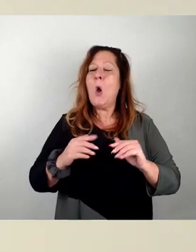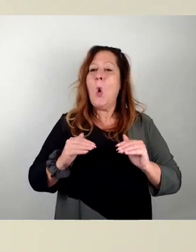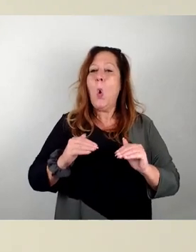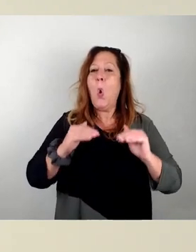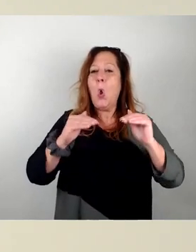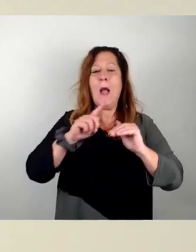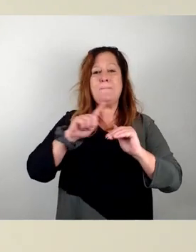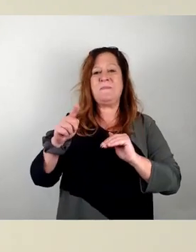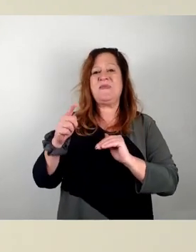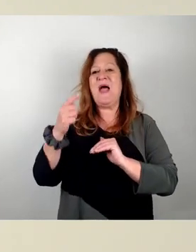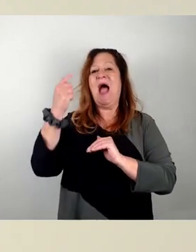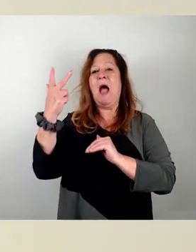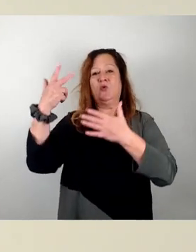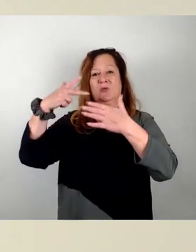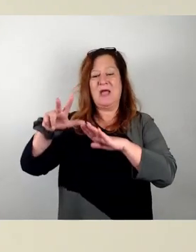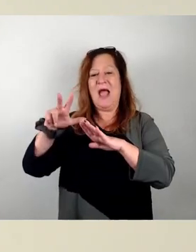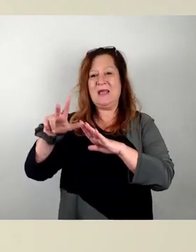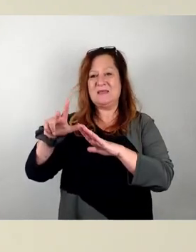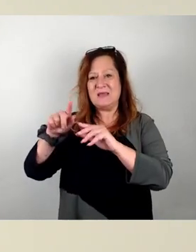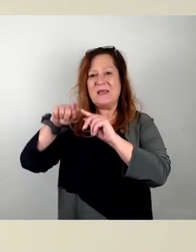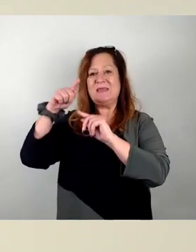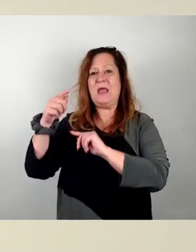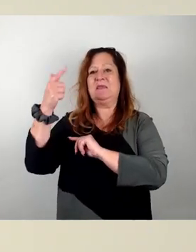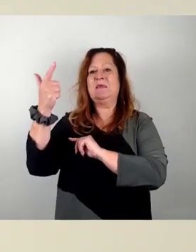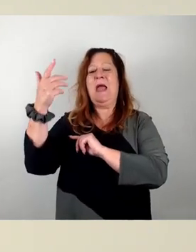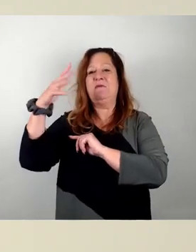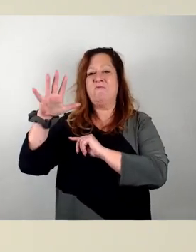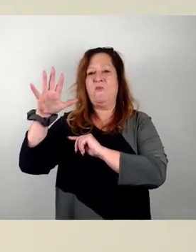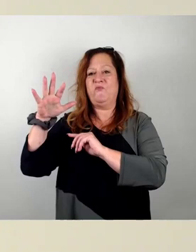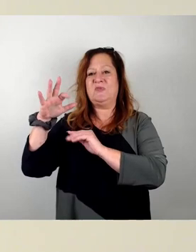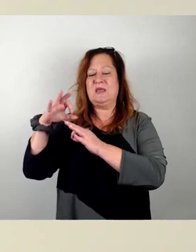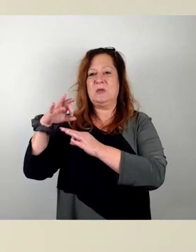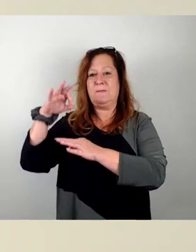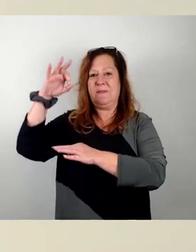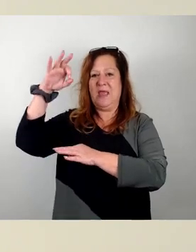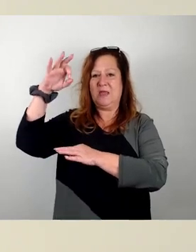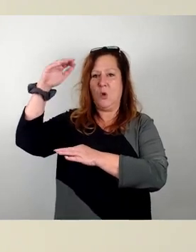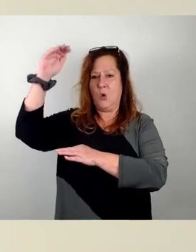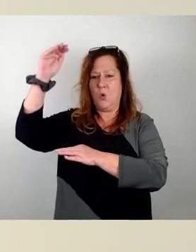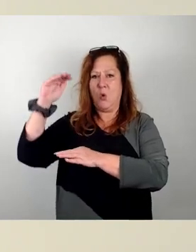52 und dann drüber hinaus Stadtakzent. Zu dem Änderungsantrag.